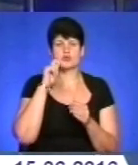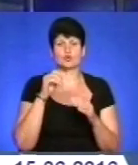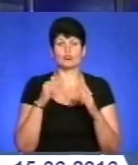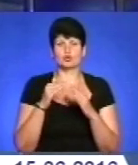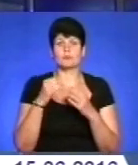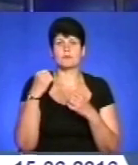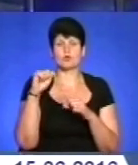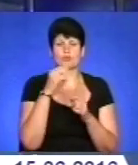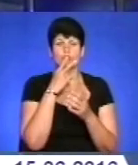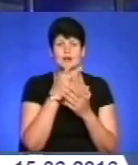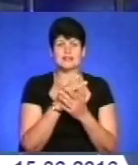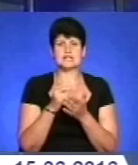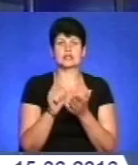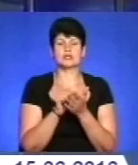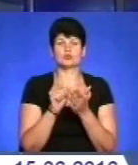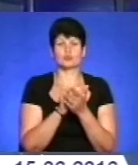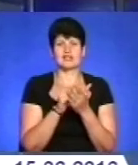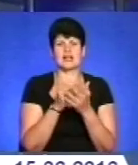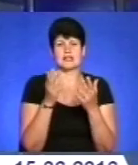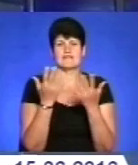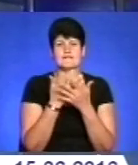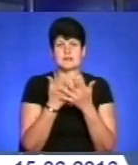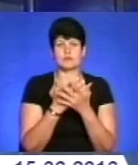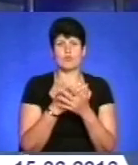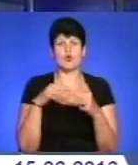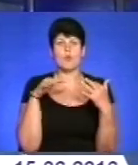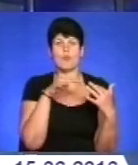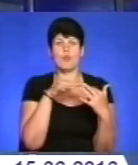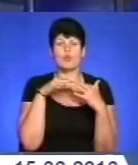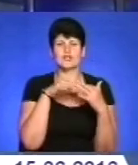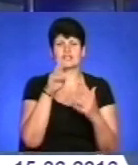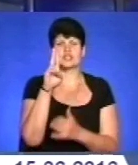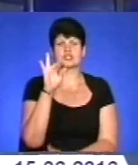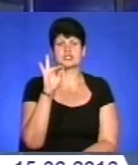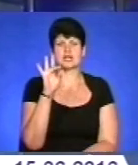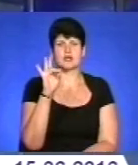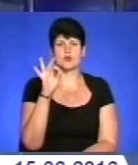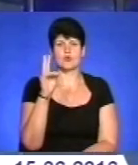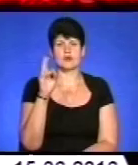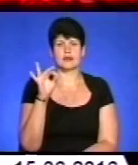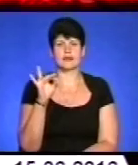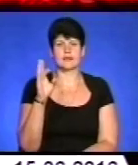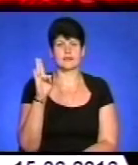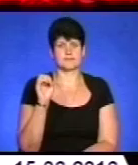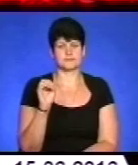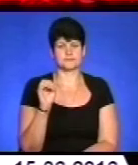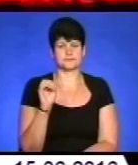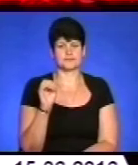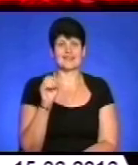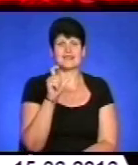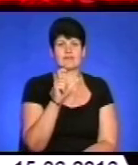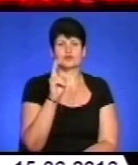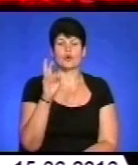тернополянам документальний фільм про бої в Широкиному. Детальніше у сюжеті Вадима Блажкова. Євген